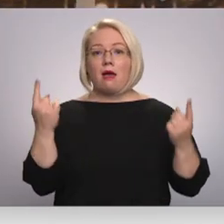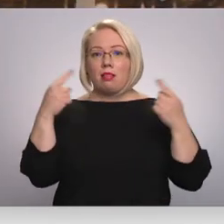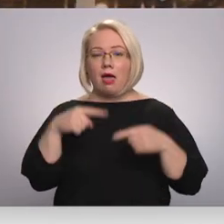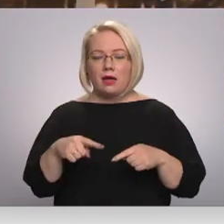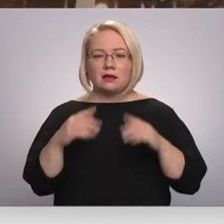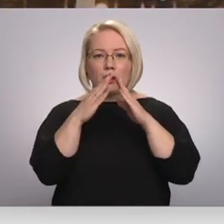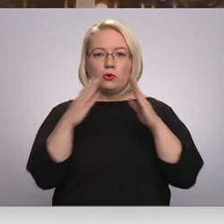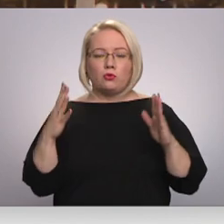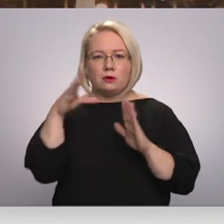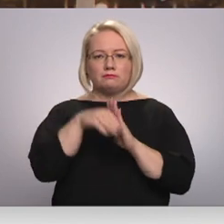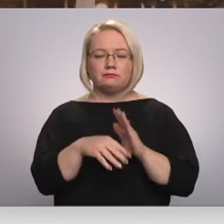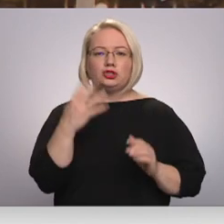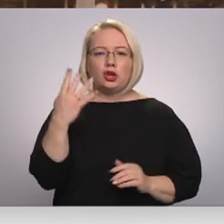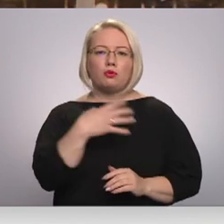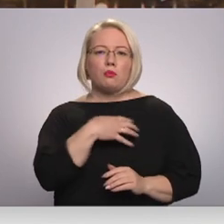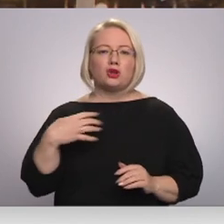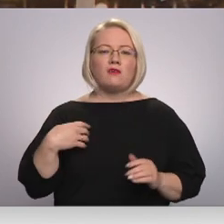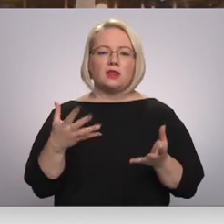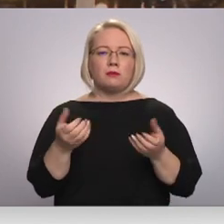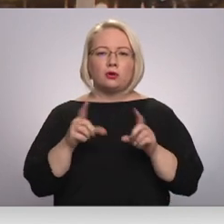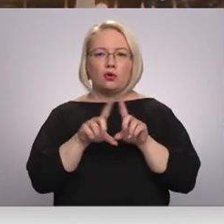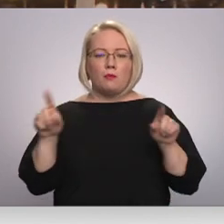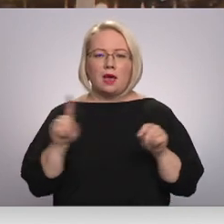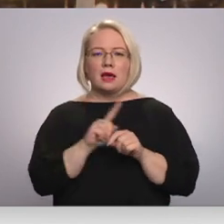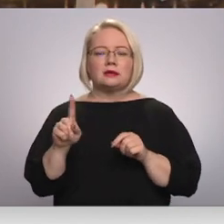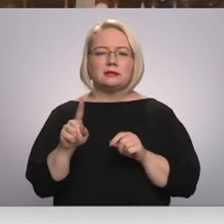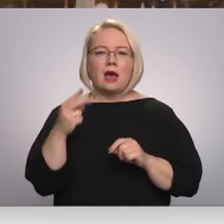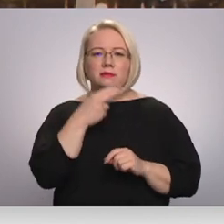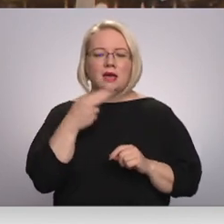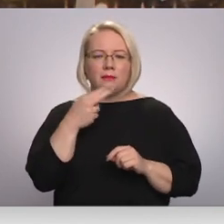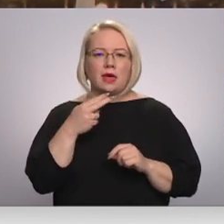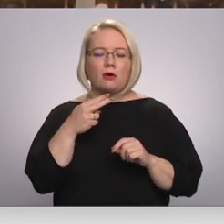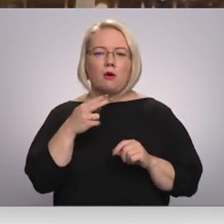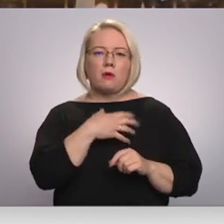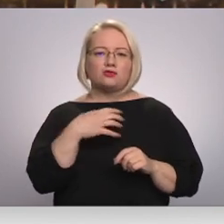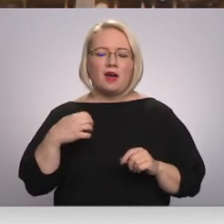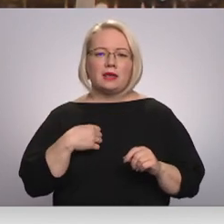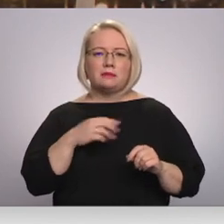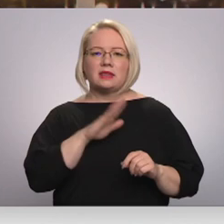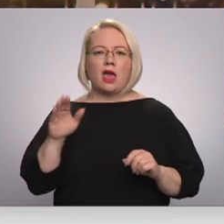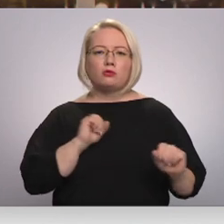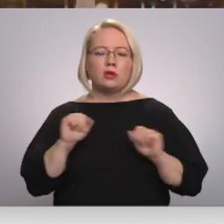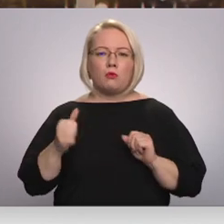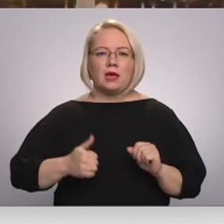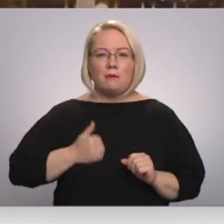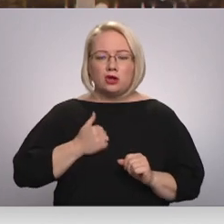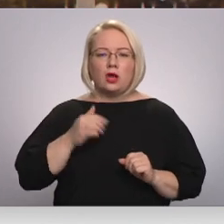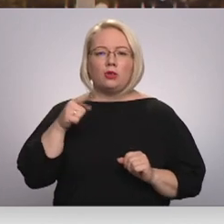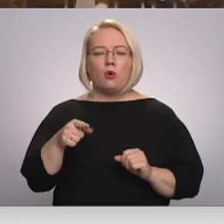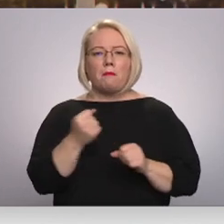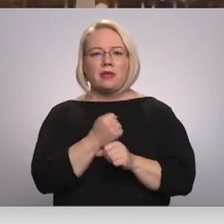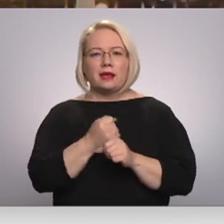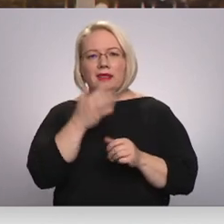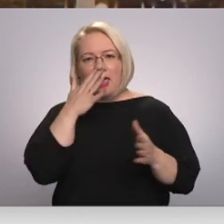apvienot četrus pašvaldības uzņēmumus, kas apsaimnieko vietu varas nekustamo īpašumu. Tādījādi doma iecerējas tos padarīt efektīvākus un